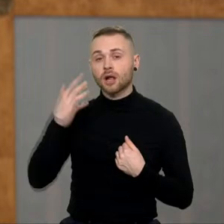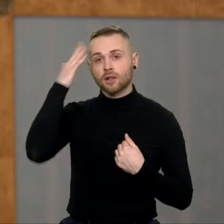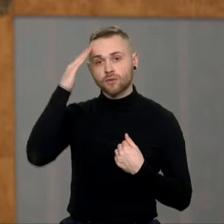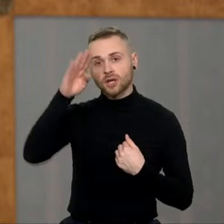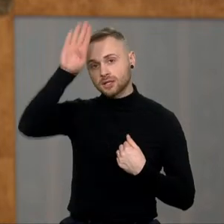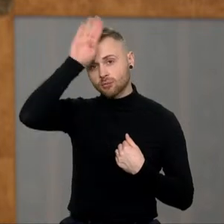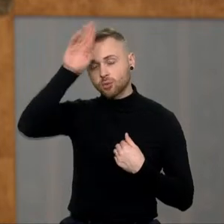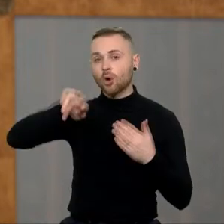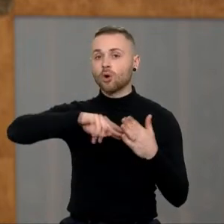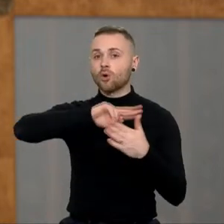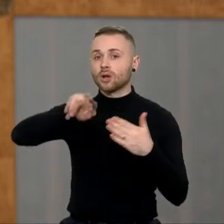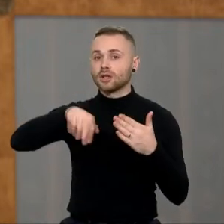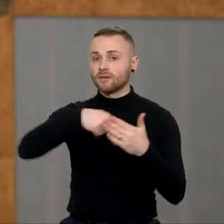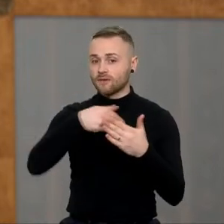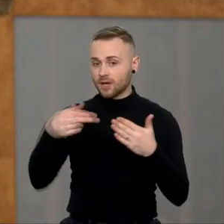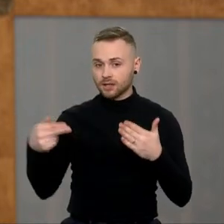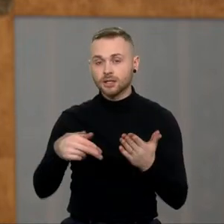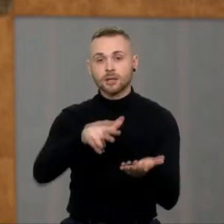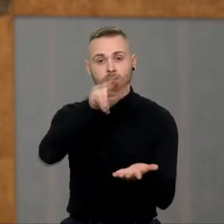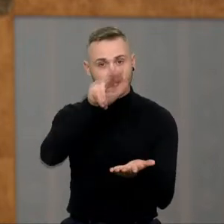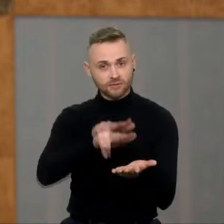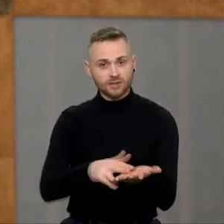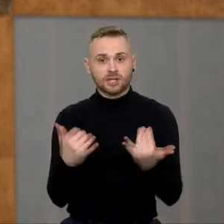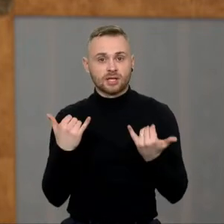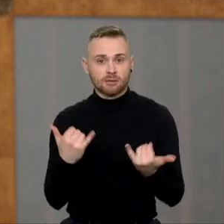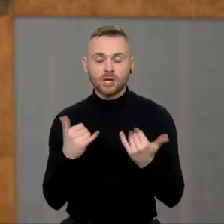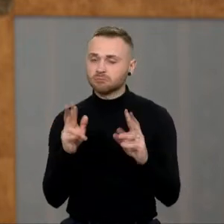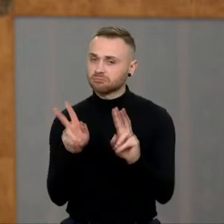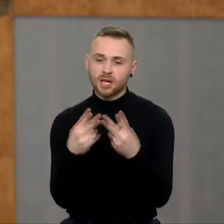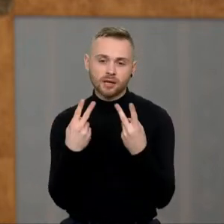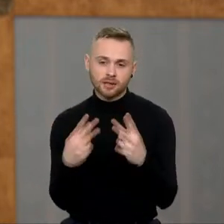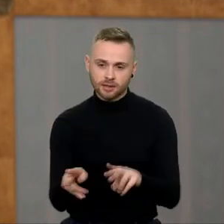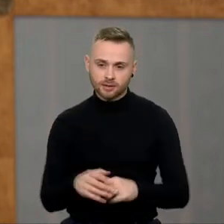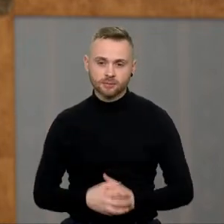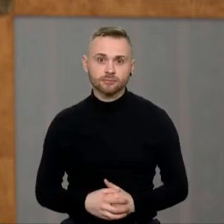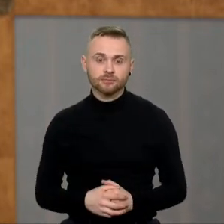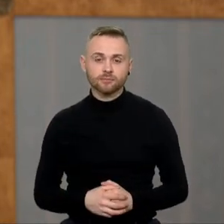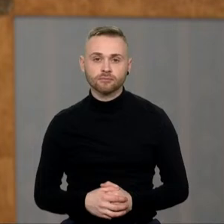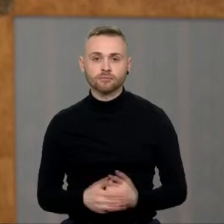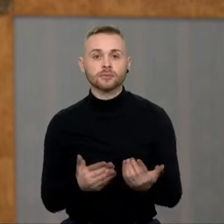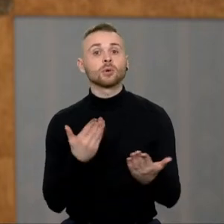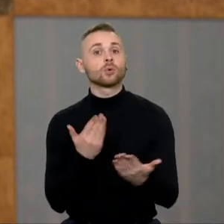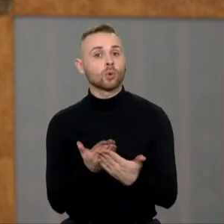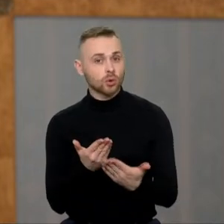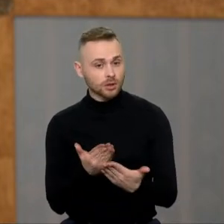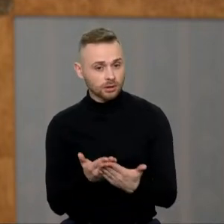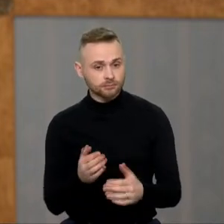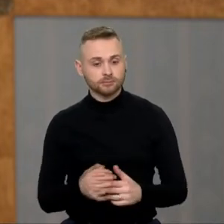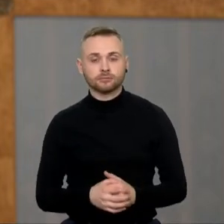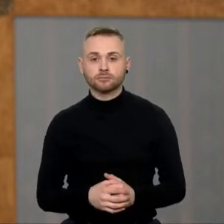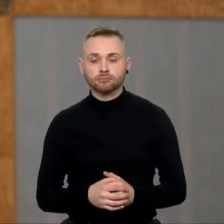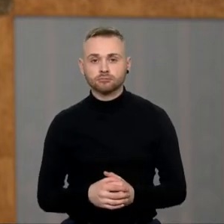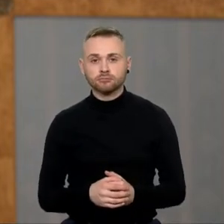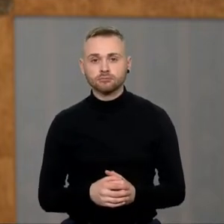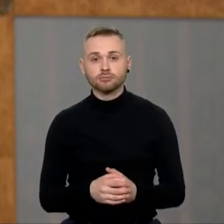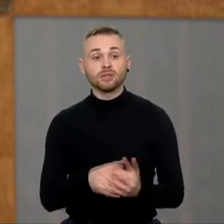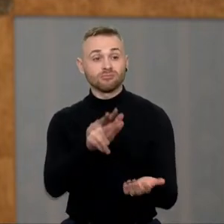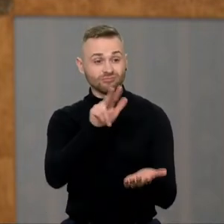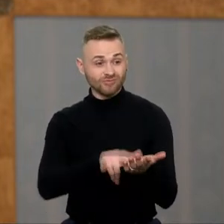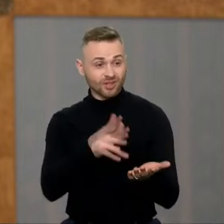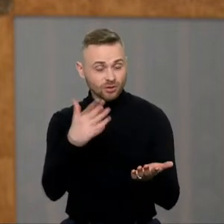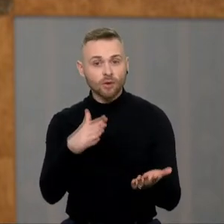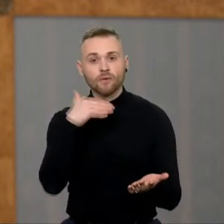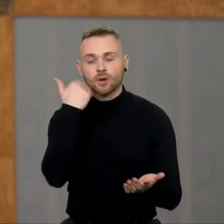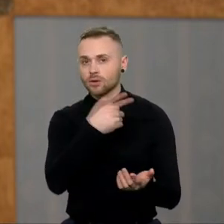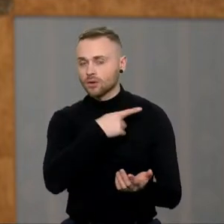konvencijos tvirtinti nereikėtų, kadangi iš to kyla daug pasiekmių ir aš manau, kad tai